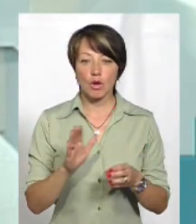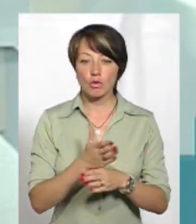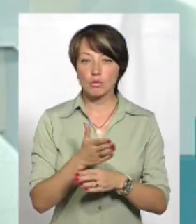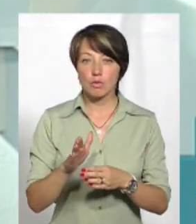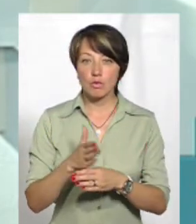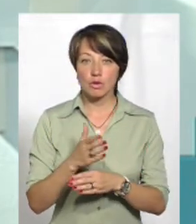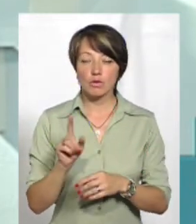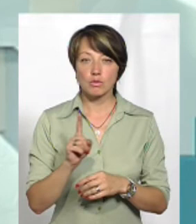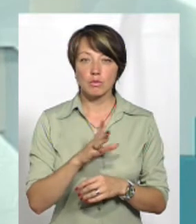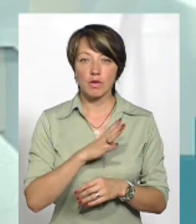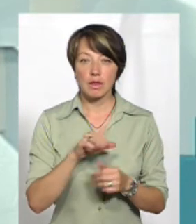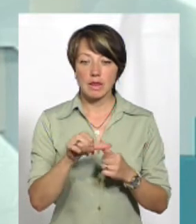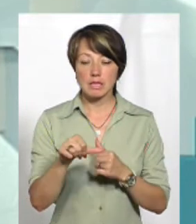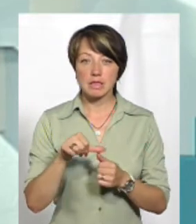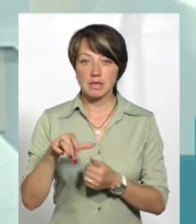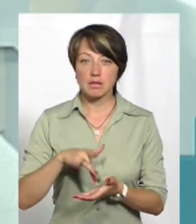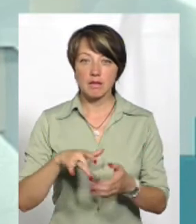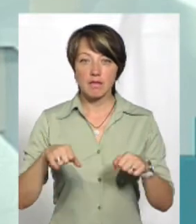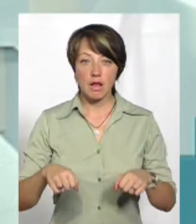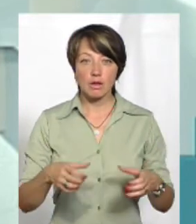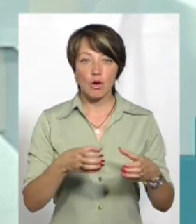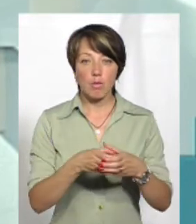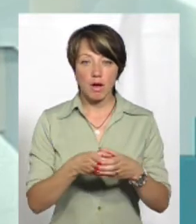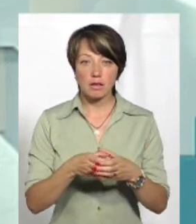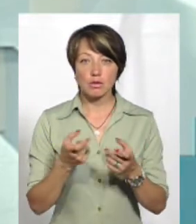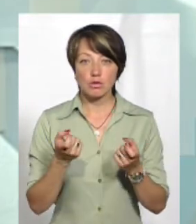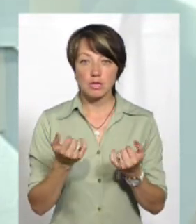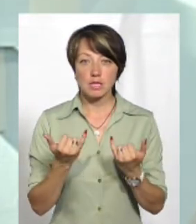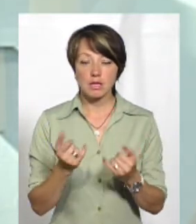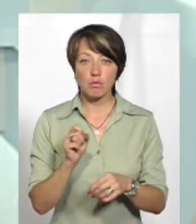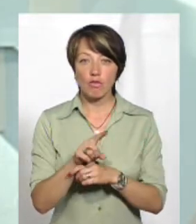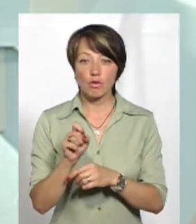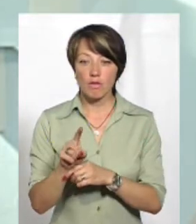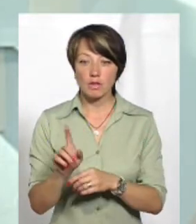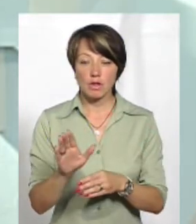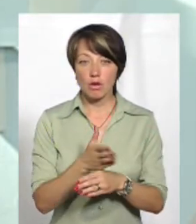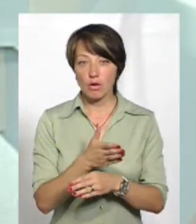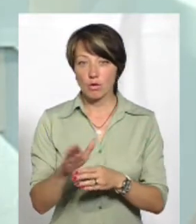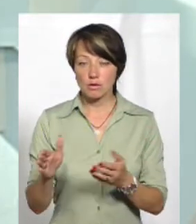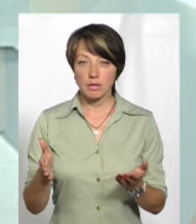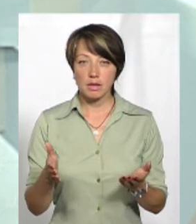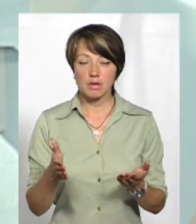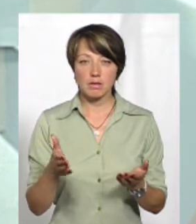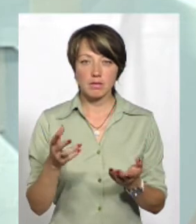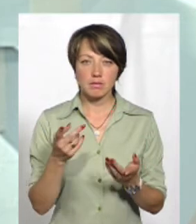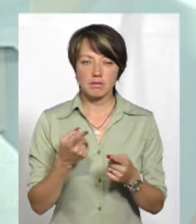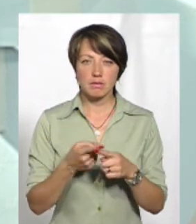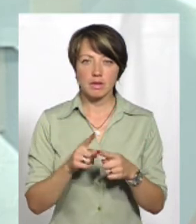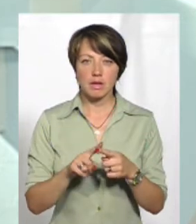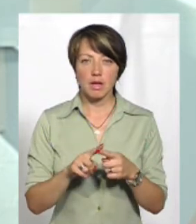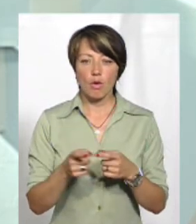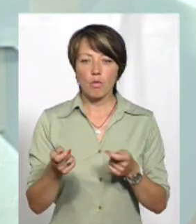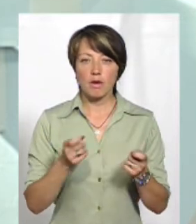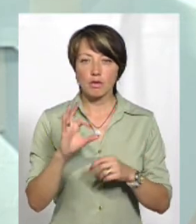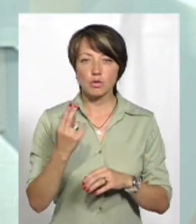пройшов між тим, що децентралізація влади і громади, і трошки зараз ці повноваження розмиті. Але разом з тим